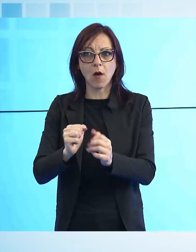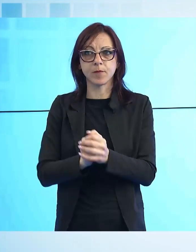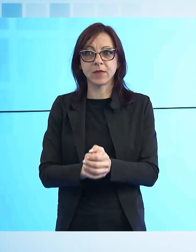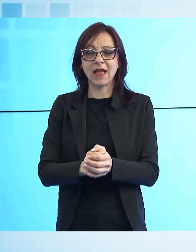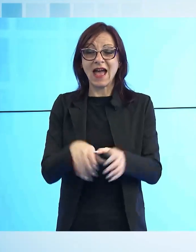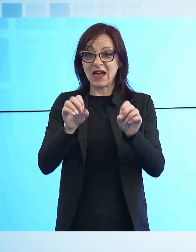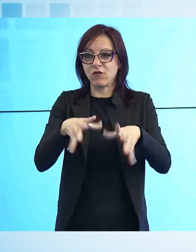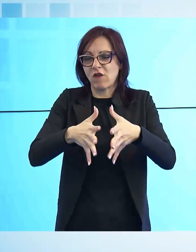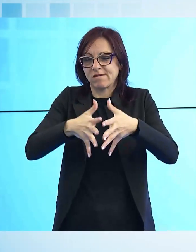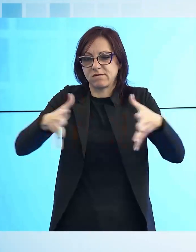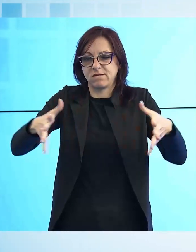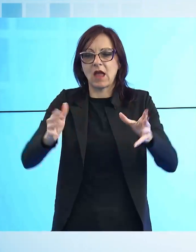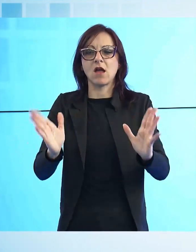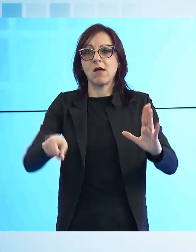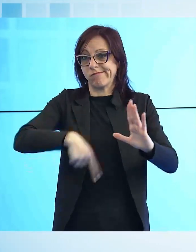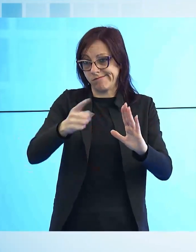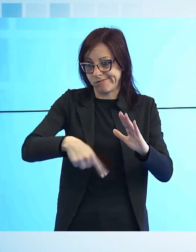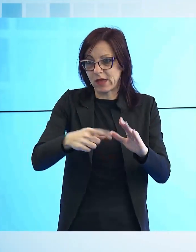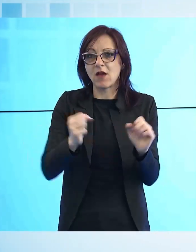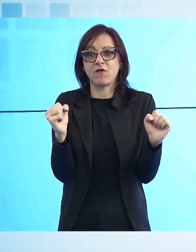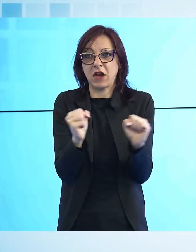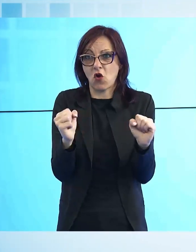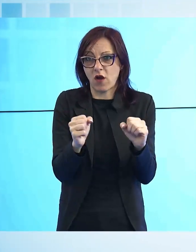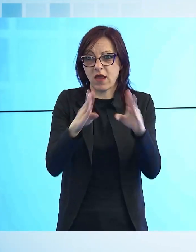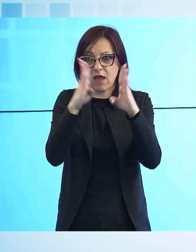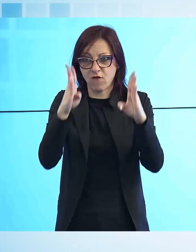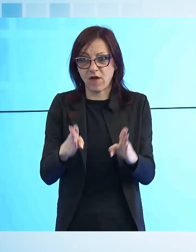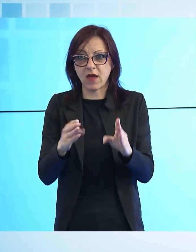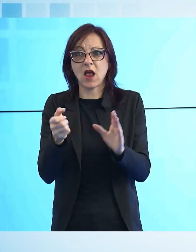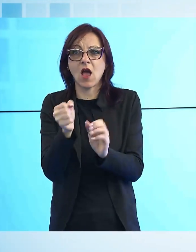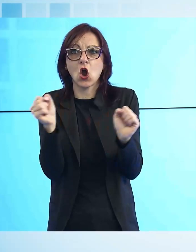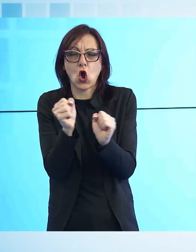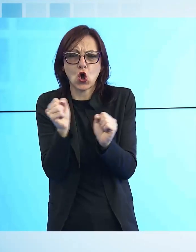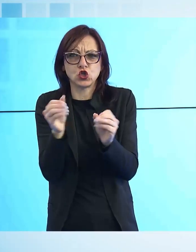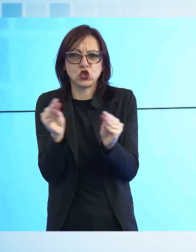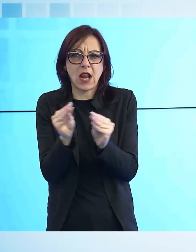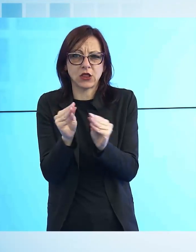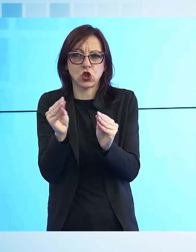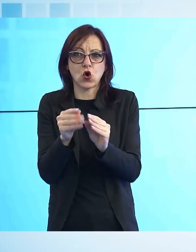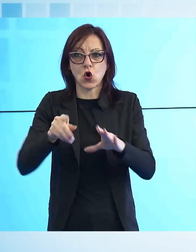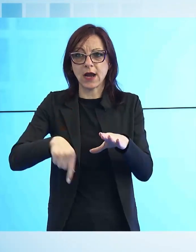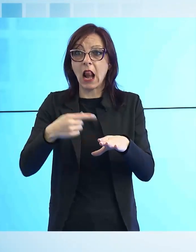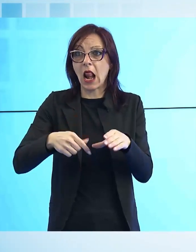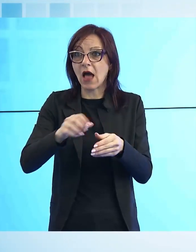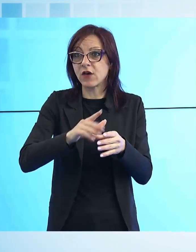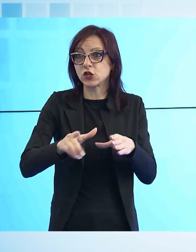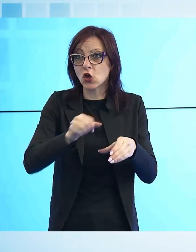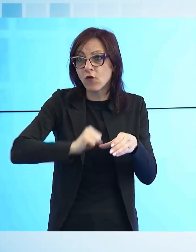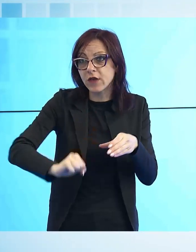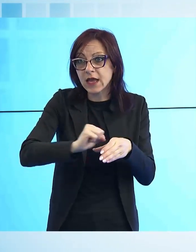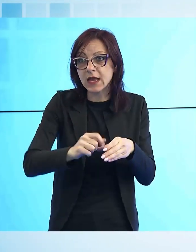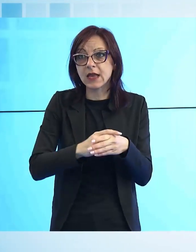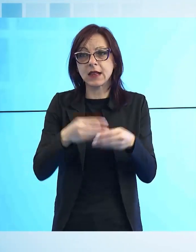ingombranti, grandi elettrodomestici come frigoriferi, lavatrici, congelatori e lavastoviglie, apparecchiature elettriche ed elettroniche,